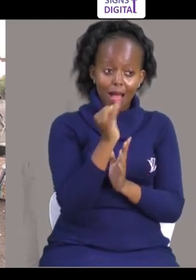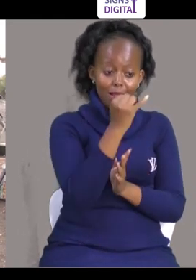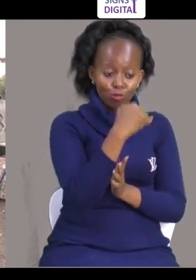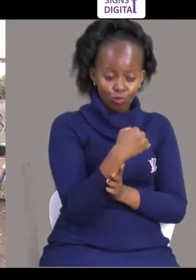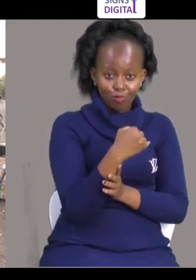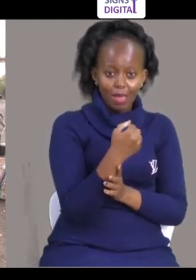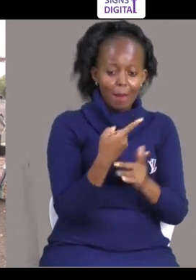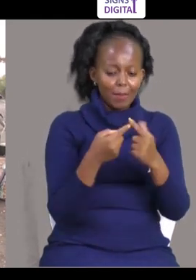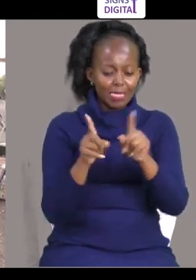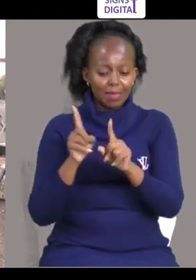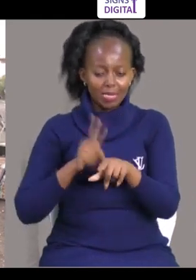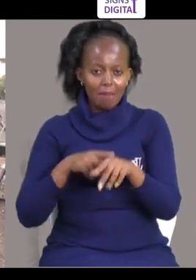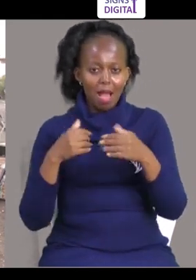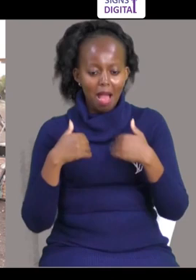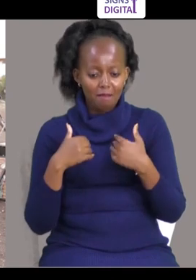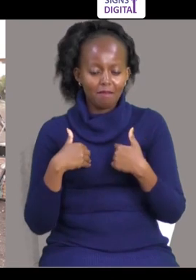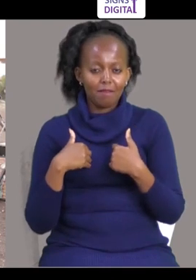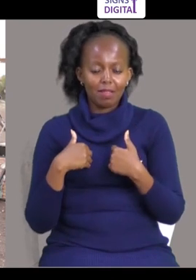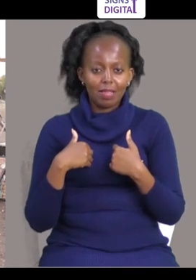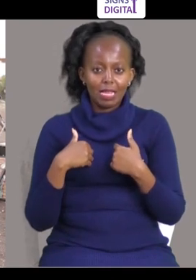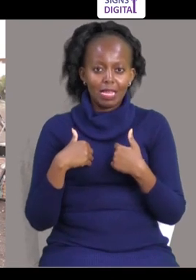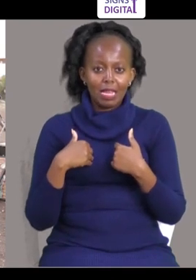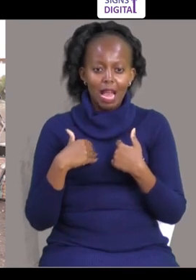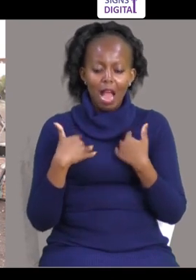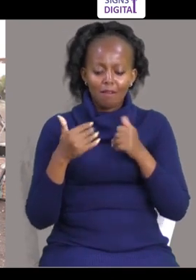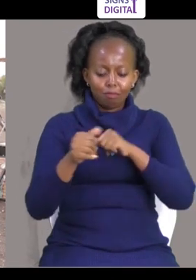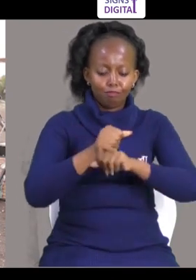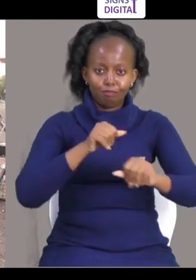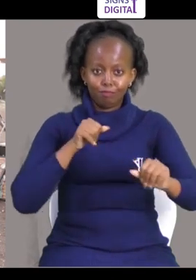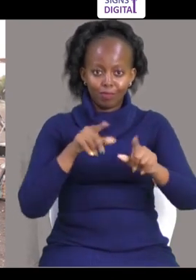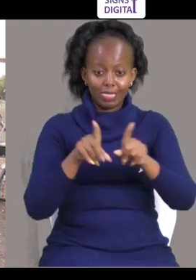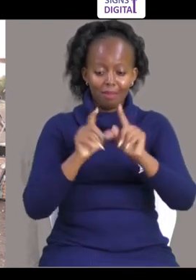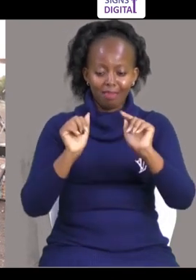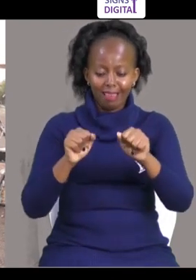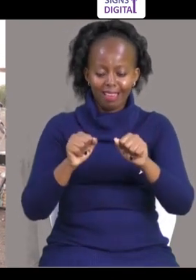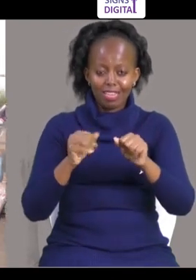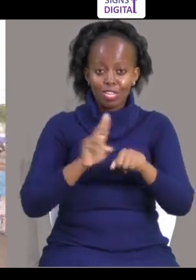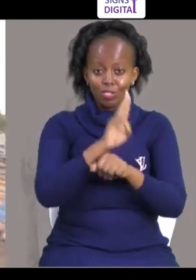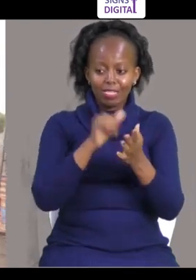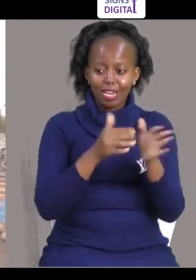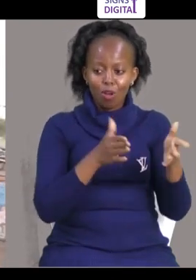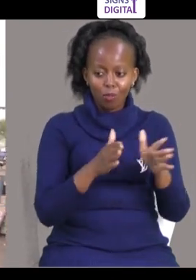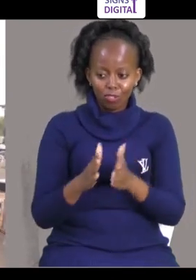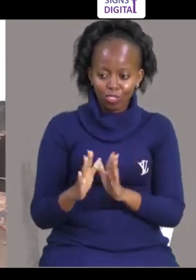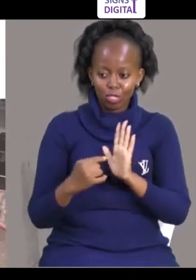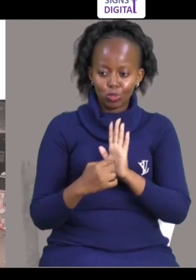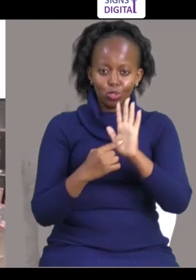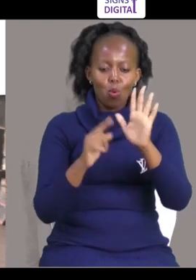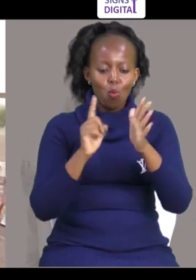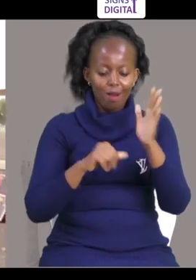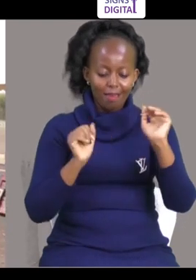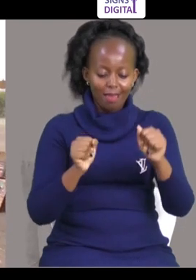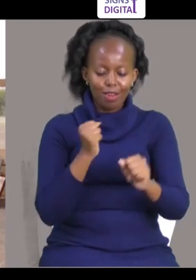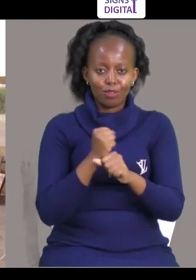mbali na kukua musani wa kutuchorea ramani Yeye pia anajulikana kama mchazo wa taekondo Kwa hivyo anaza